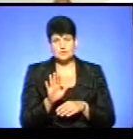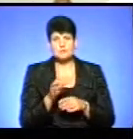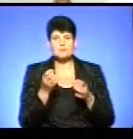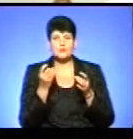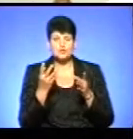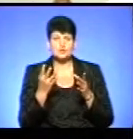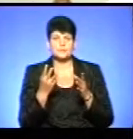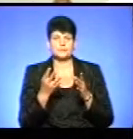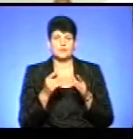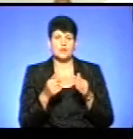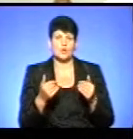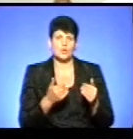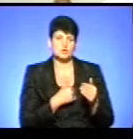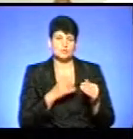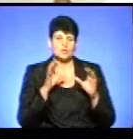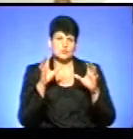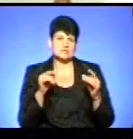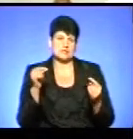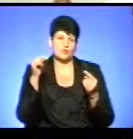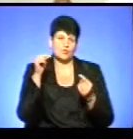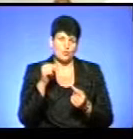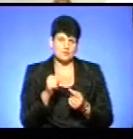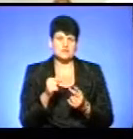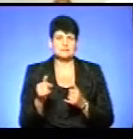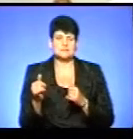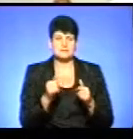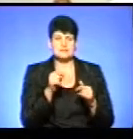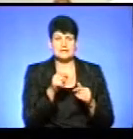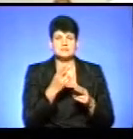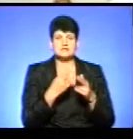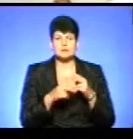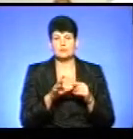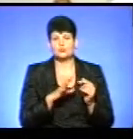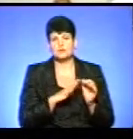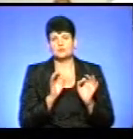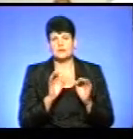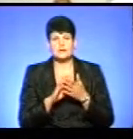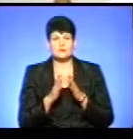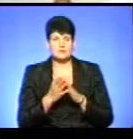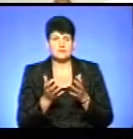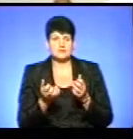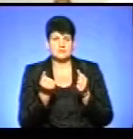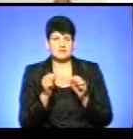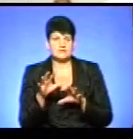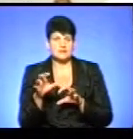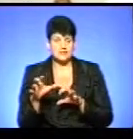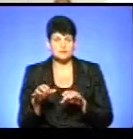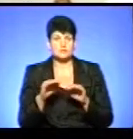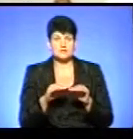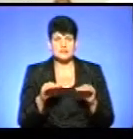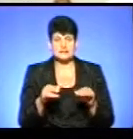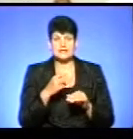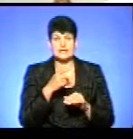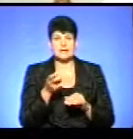його регламентувати, щоб забезпечити для тих цирків, які будуть в Тернополі, щоб там були належні умови для отримання тварин. І відповідно, щоб діти чи